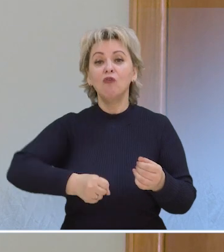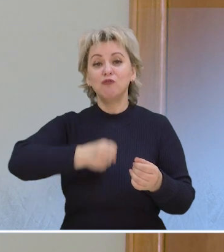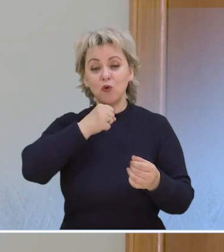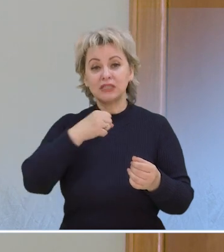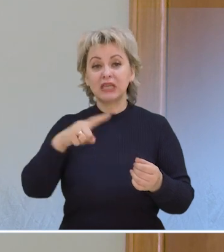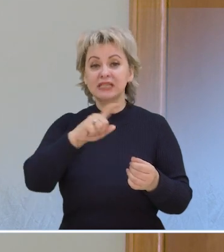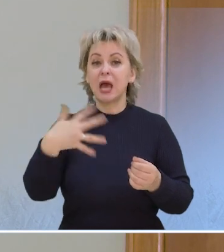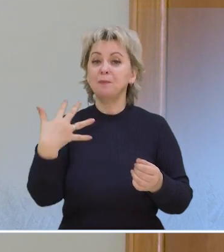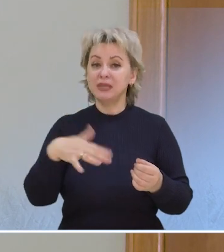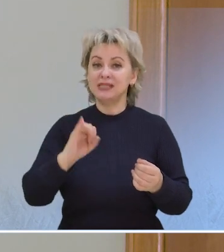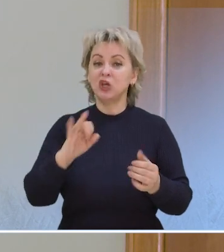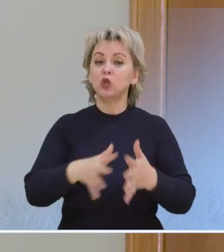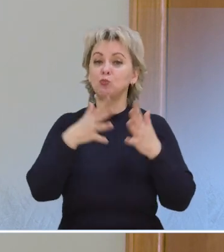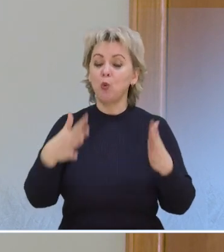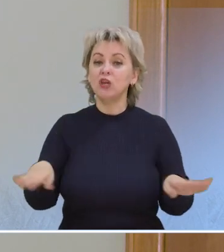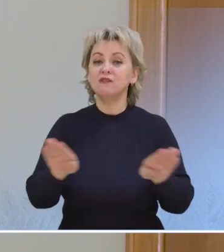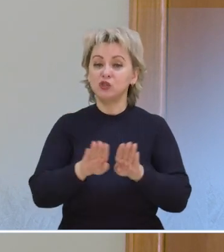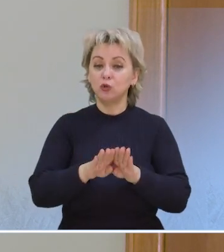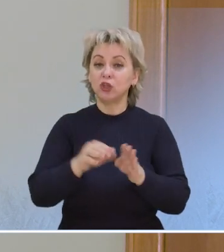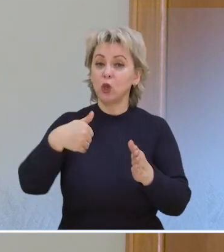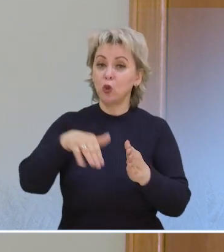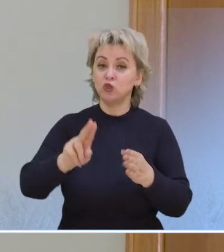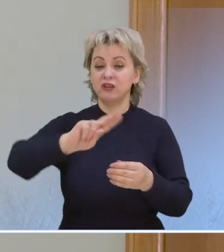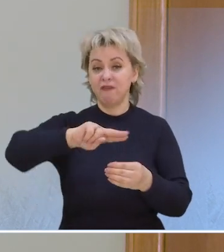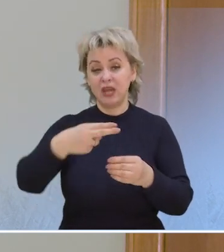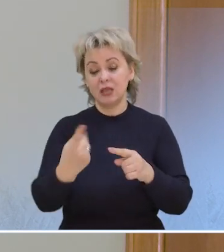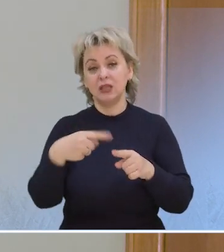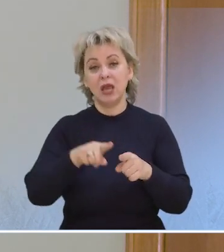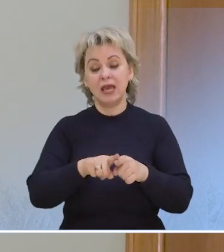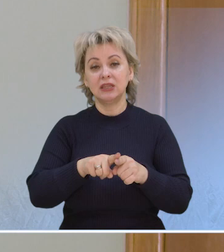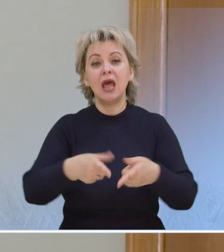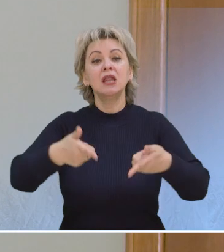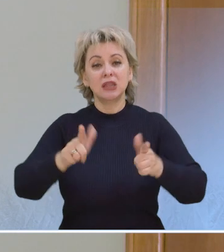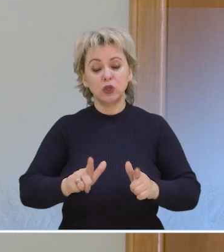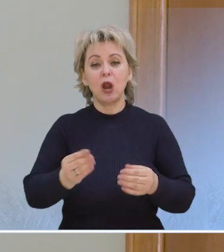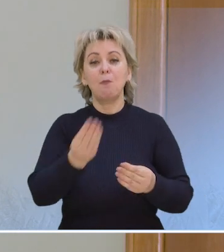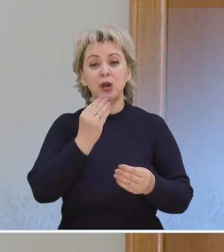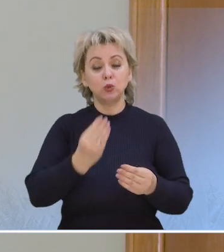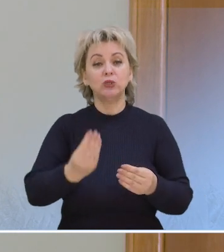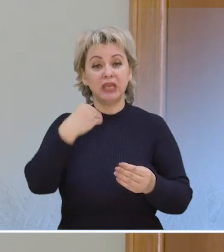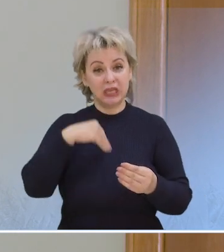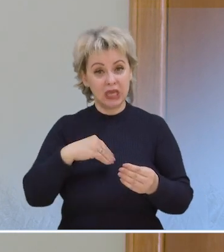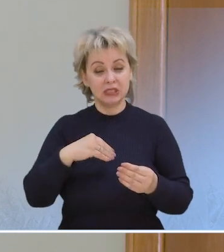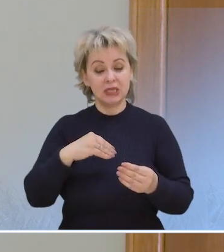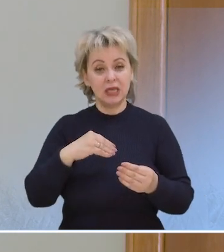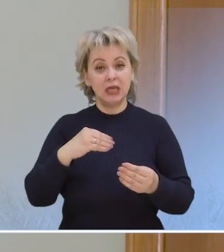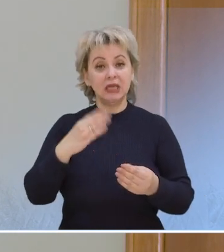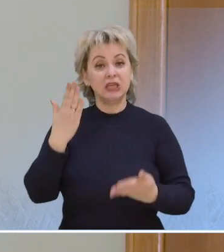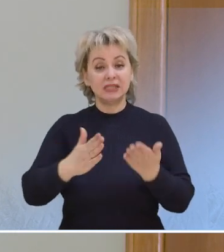В возрасте за 50 и более все-таки оптимальный вариант – это все-таки натуральные продукты, если